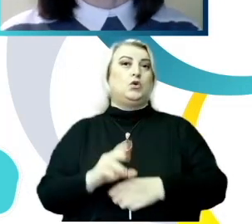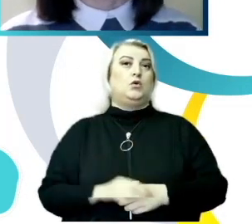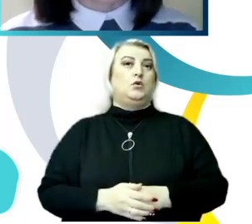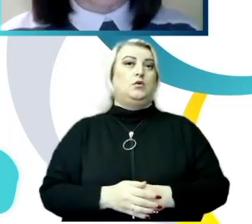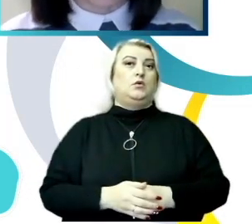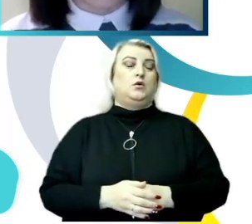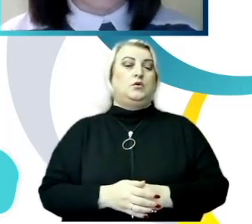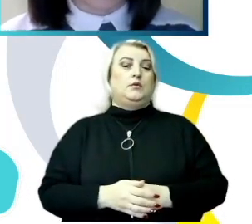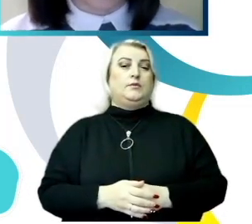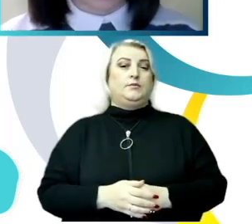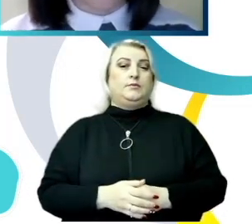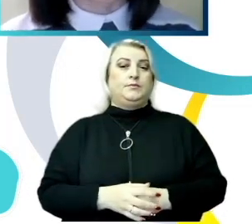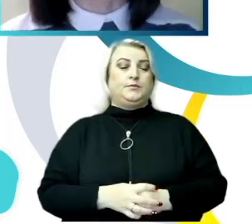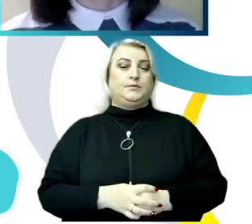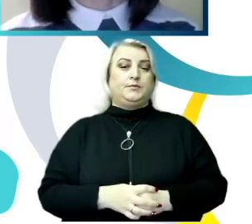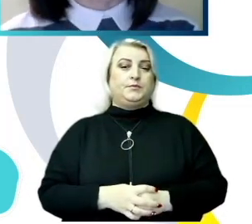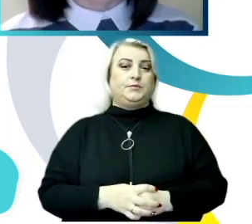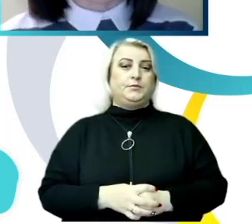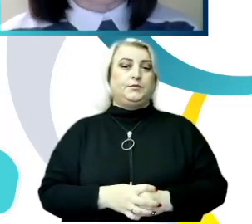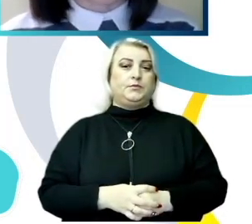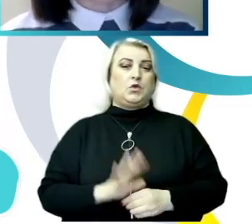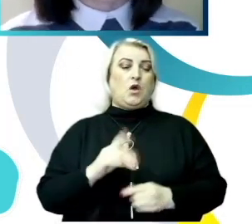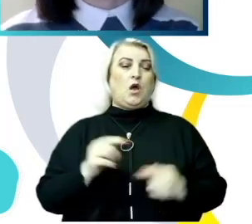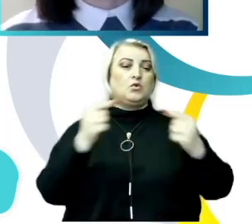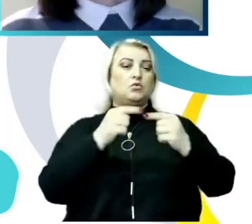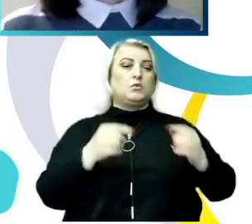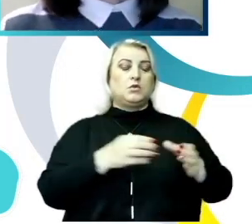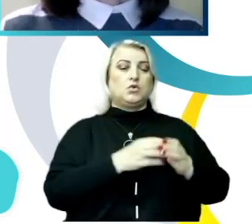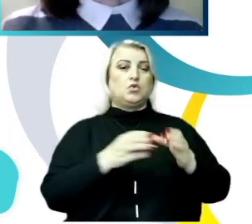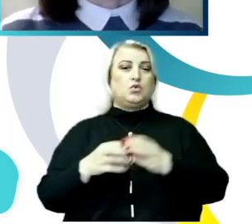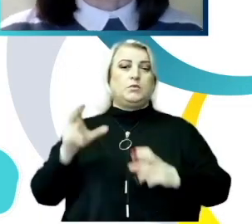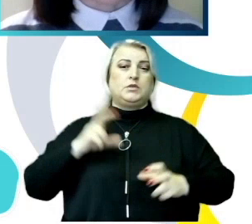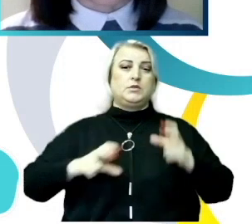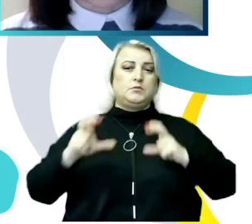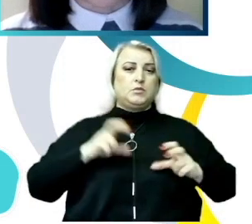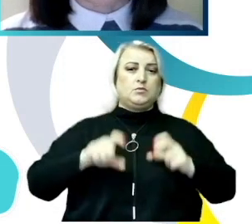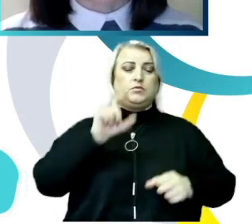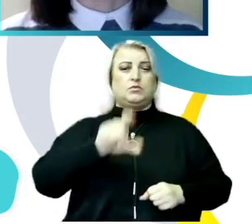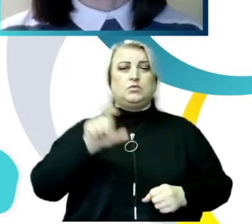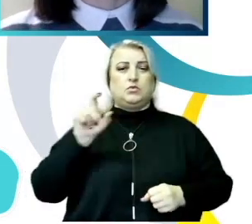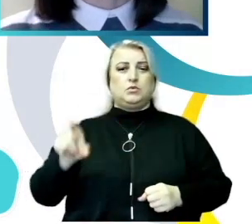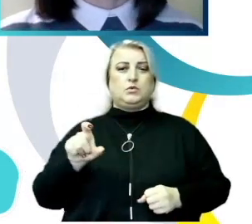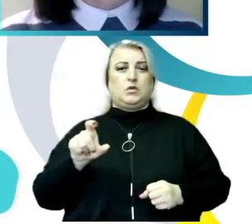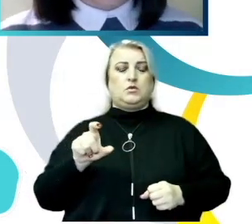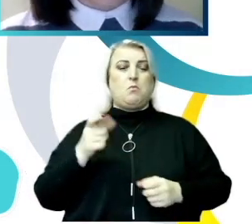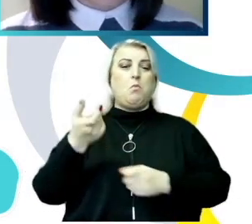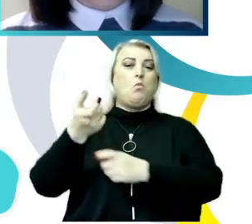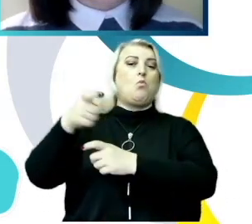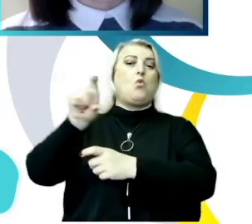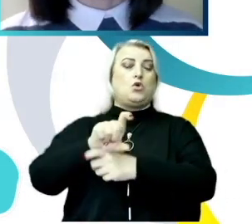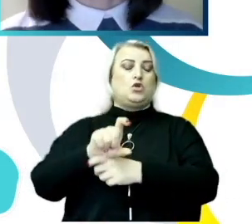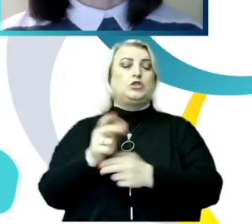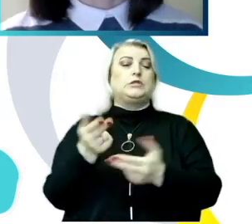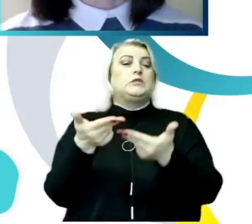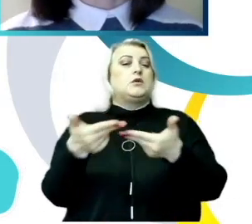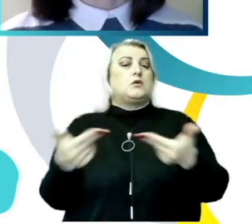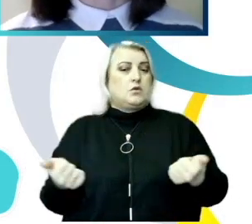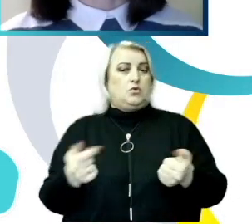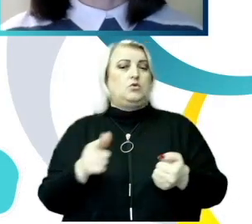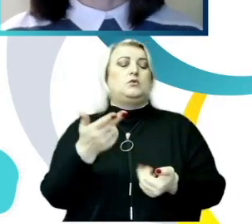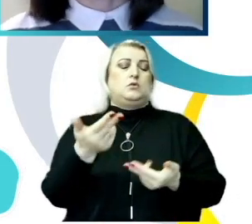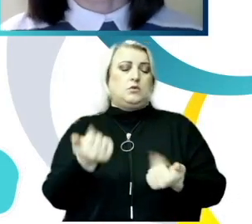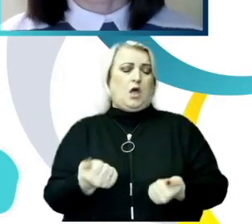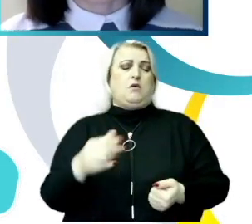anumite grupuri de persoane sau anumite grupuri de studenți, într-o măsură mai mare, recunosc actele de hărțire